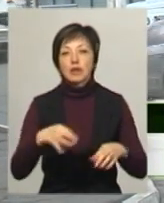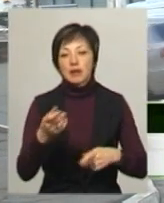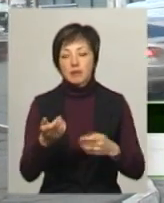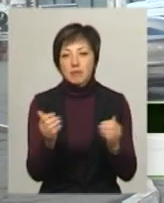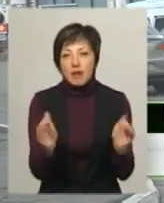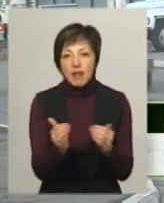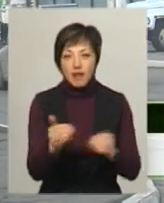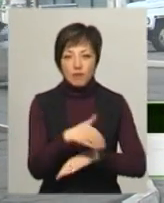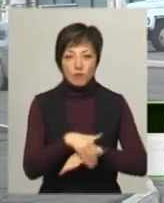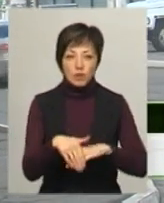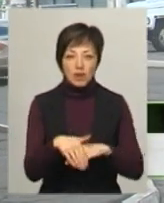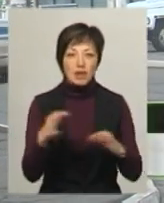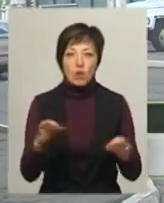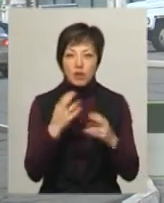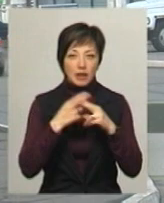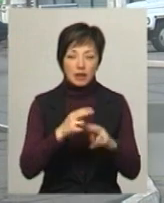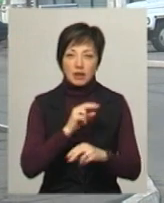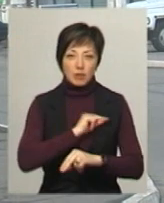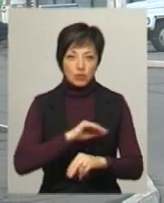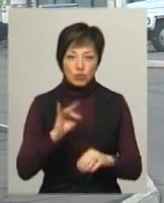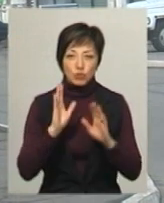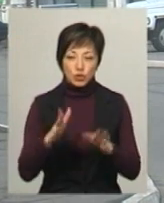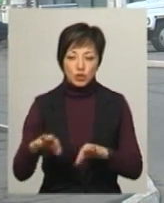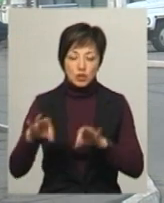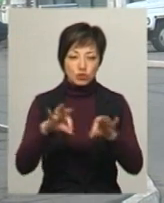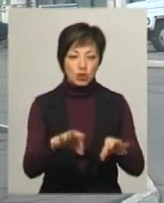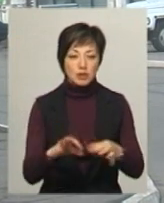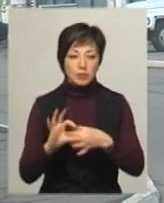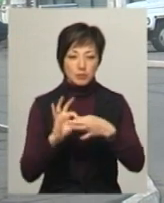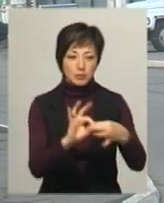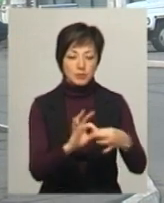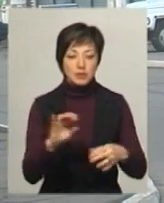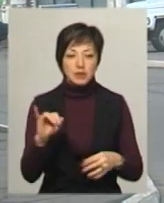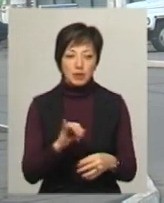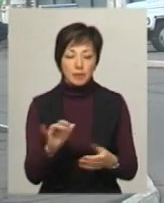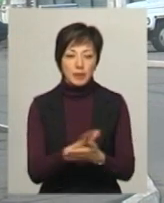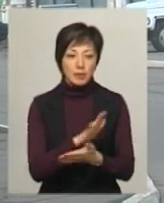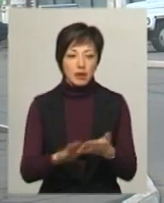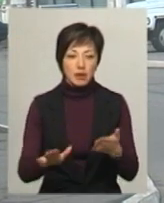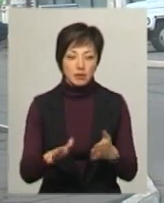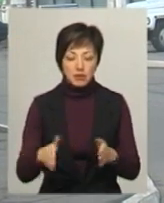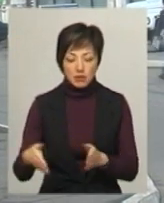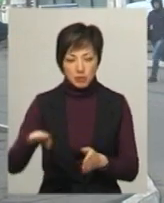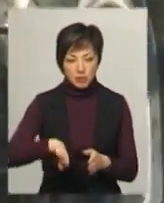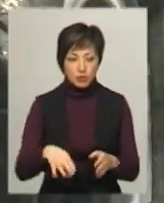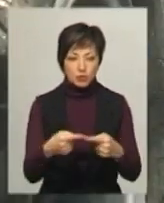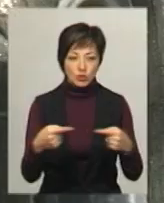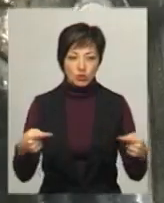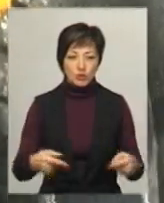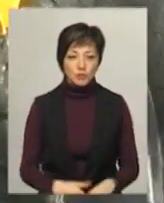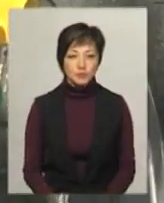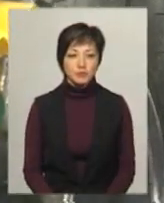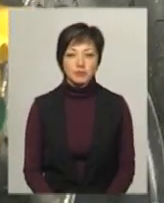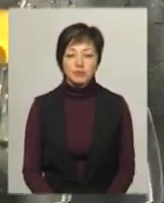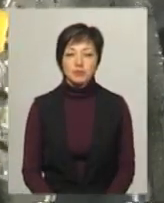вулиці, де ніколи техніка не працювала, туди буде цей причіп їздити і підмітати під бортом, і не тільки. Тетяна